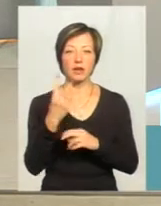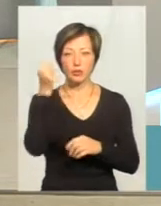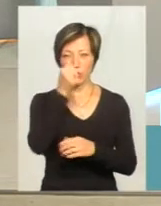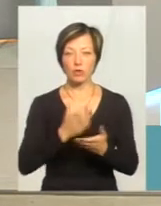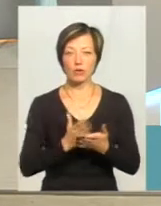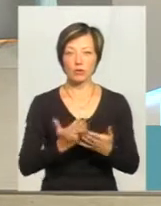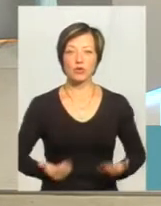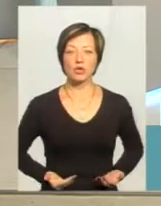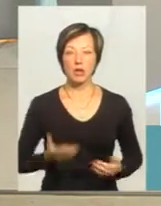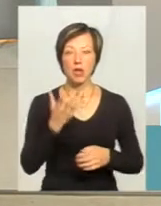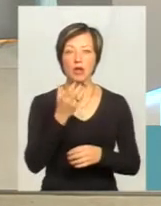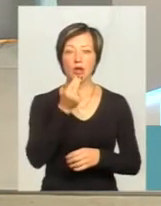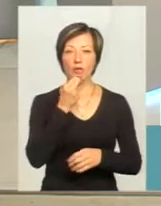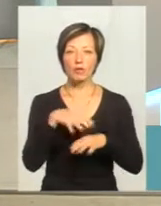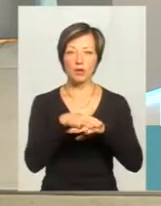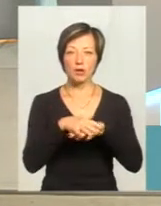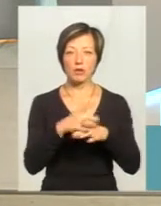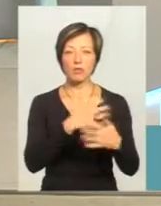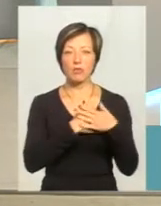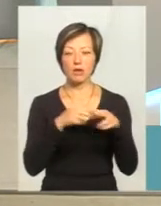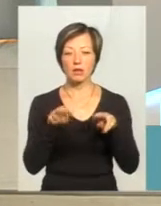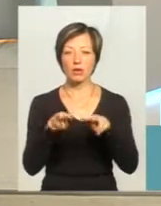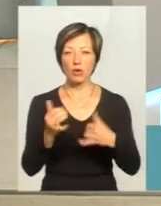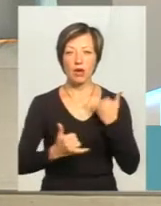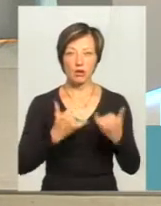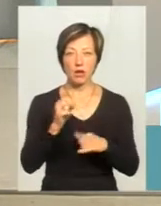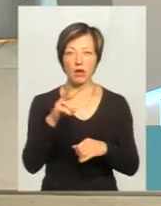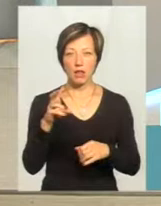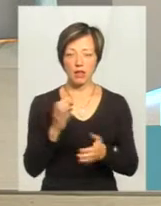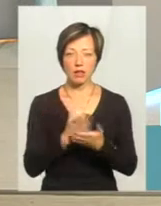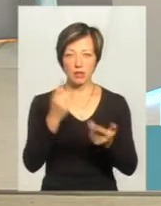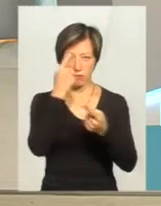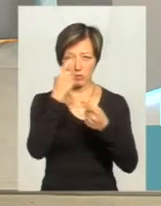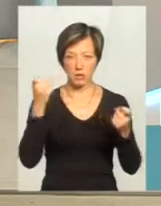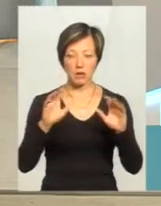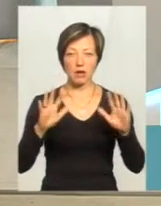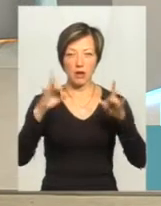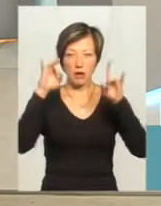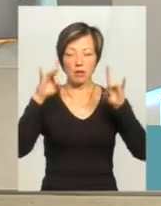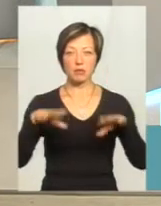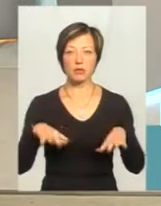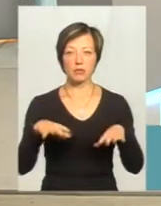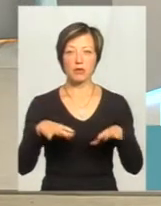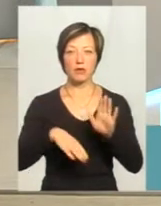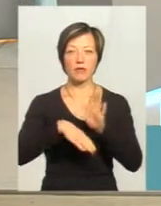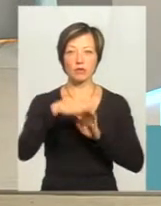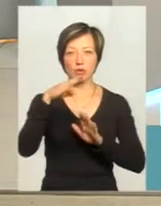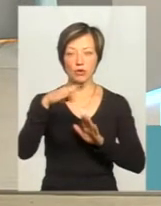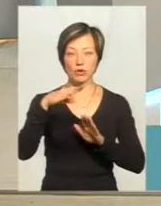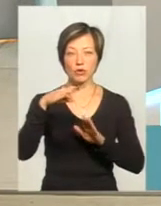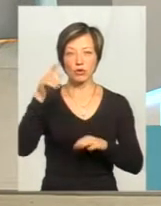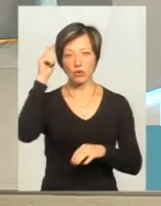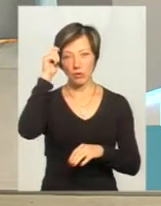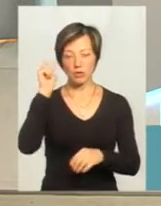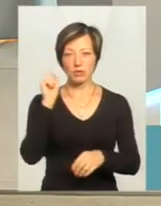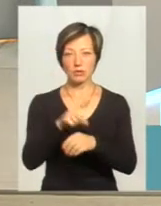прожила на овочевому ринку. Там її дуже любили, за нею дивилися, але є така інформація, що вона гавкнула на якусь високопоставленого чоловіка, який